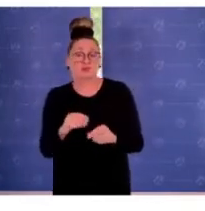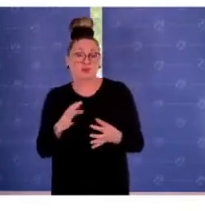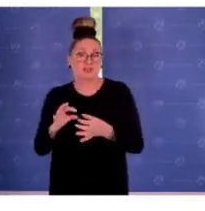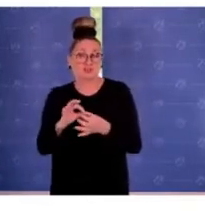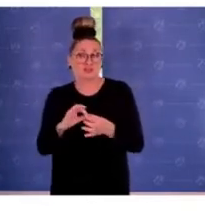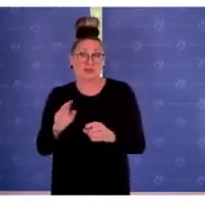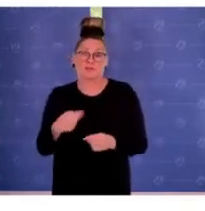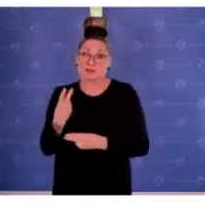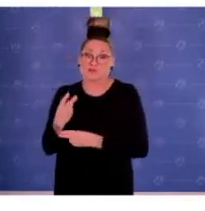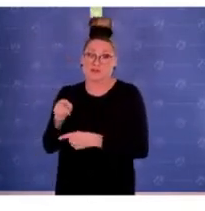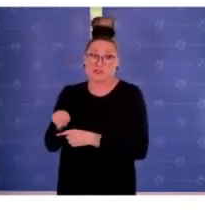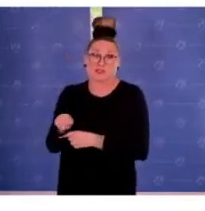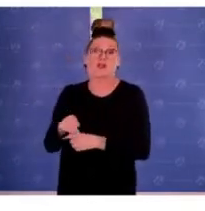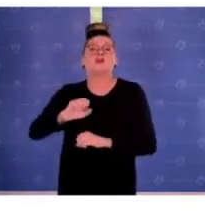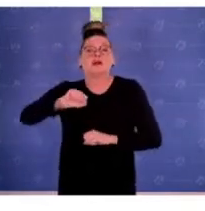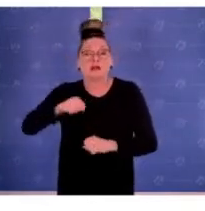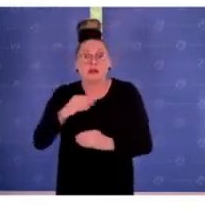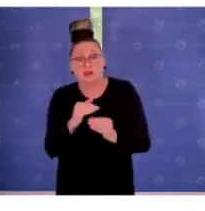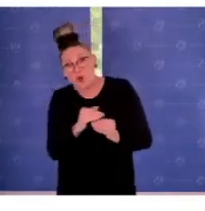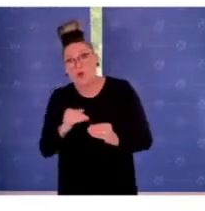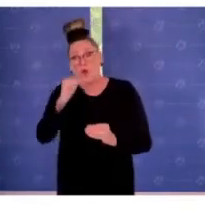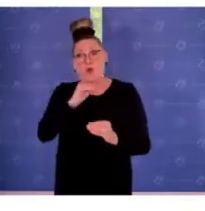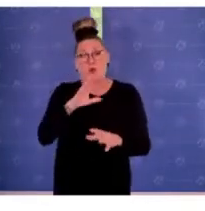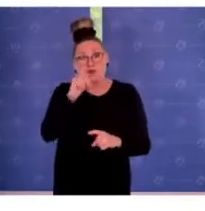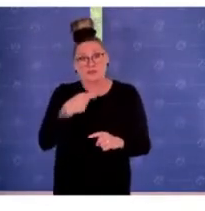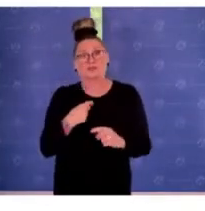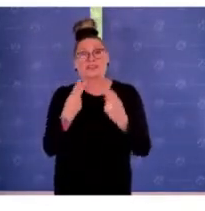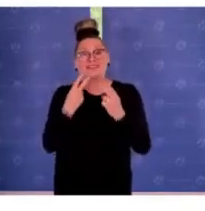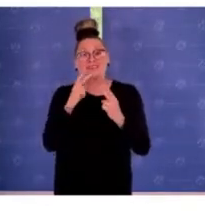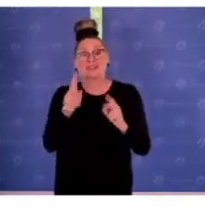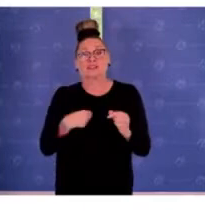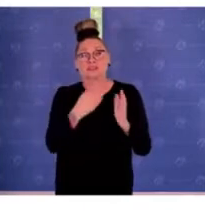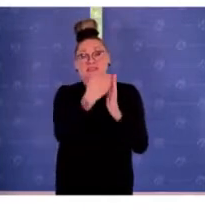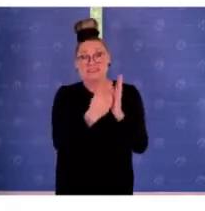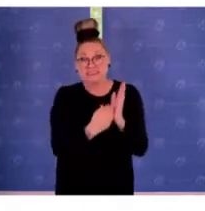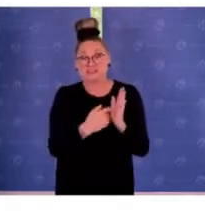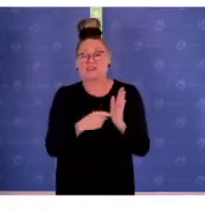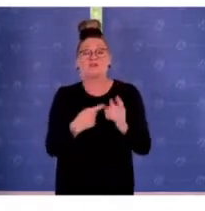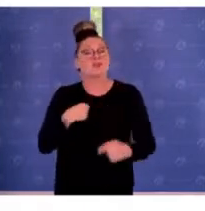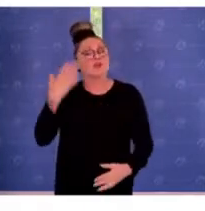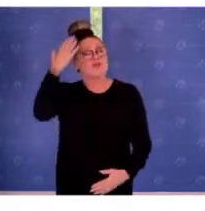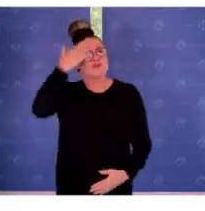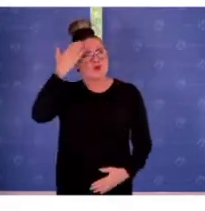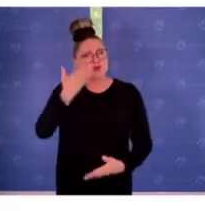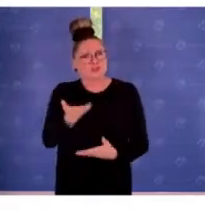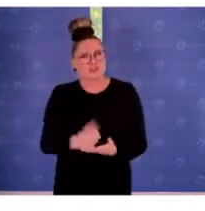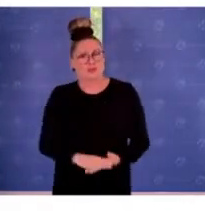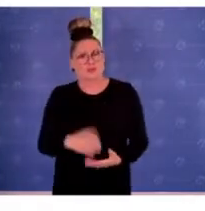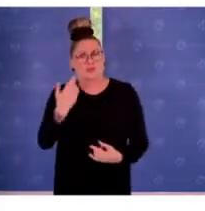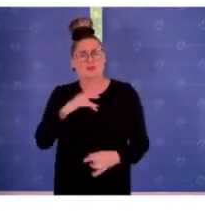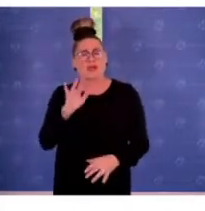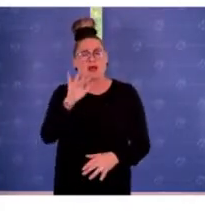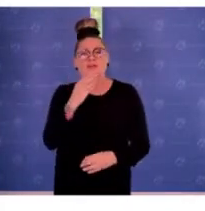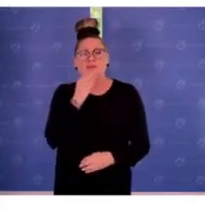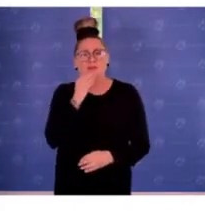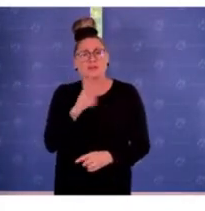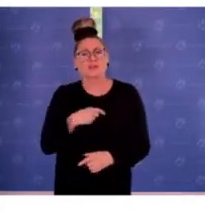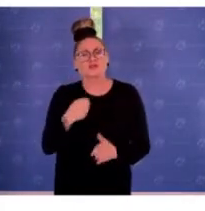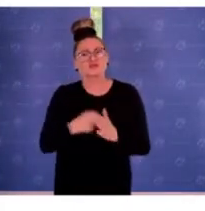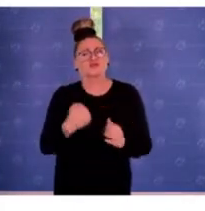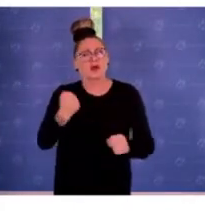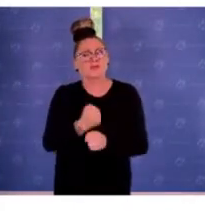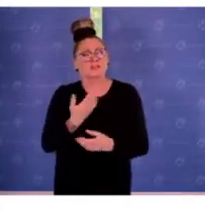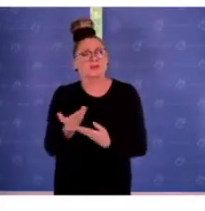mit berücksichtigt und kann dadurch erhöht werden. Und ich glaube, auch das ist so zentral, weil wenn wir uns vorstellen, antisemitische Straftaten,